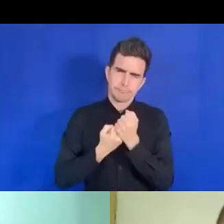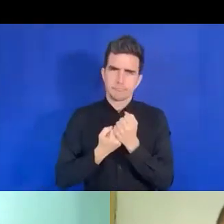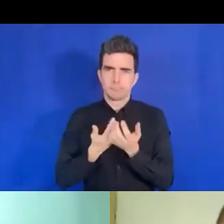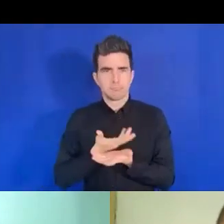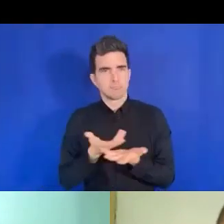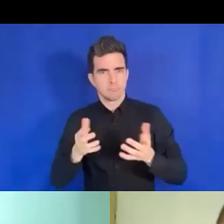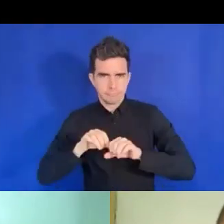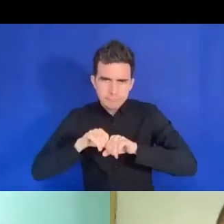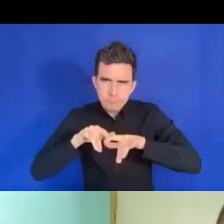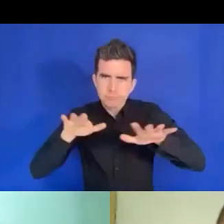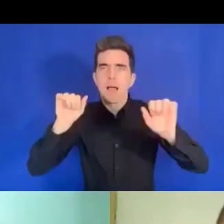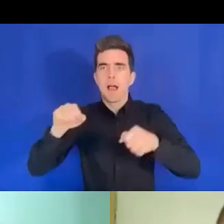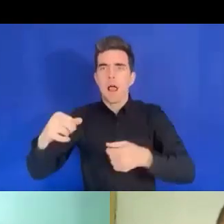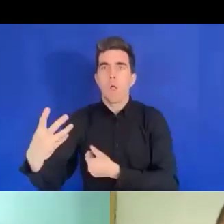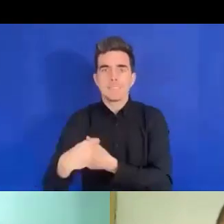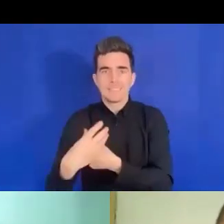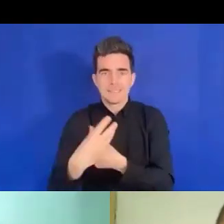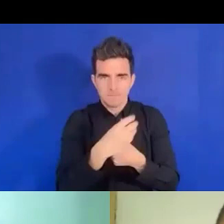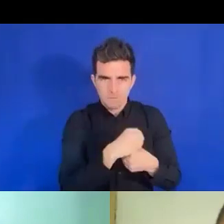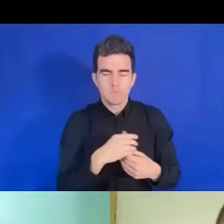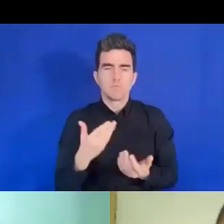collègues de l'UNDRE